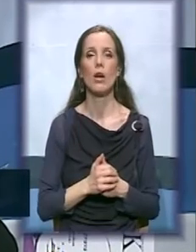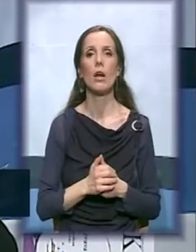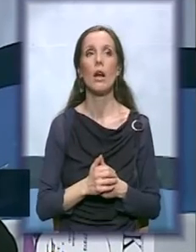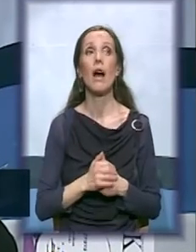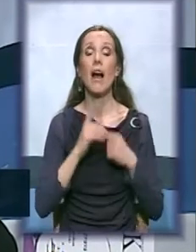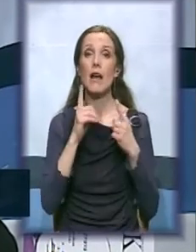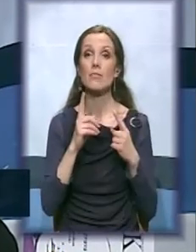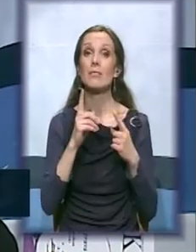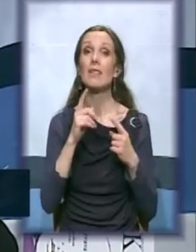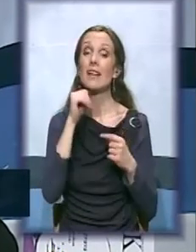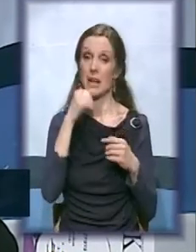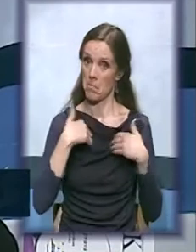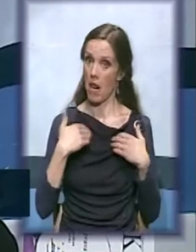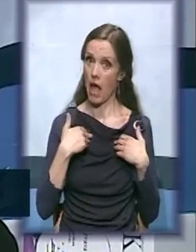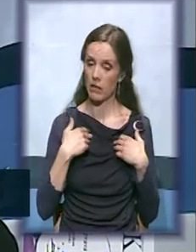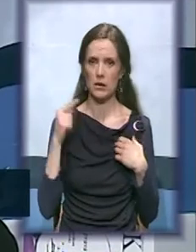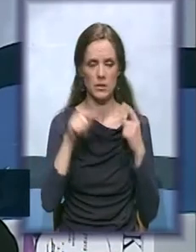mladi. Međutim,